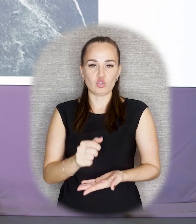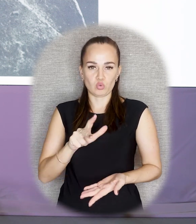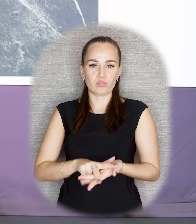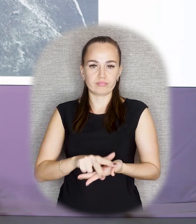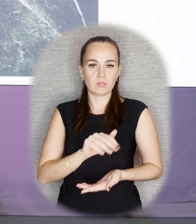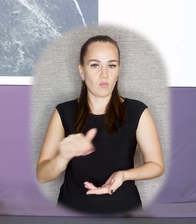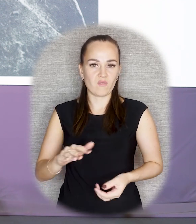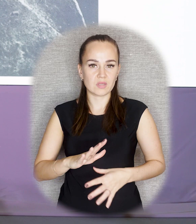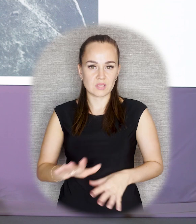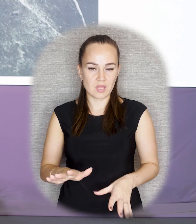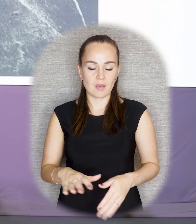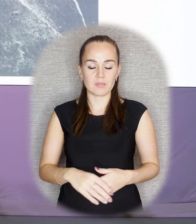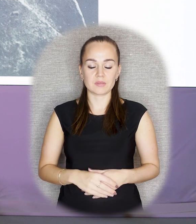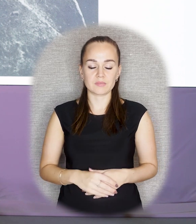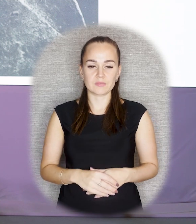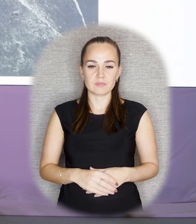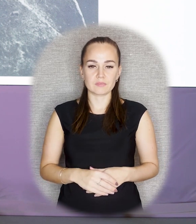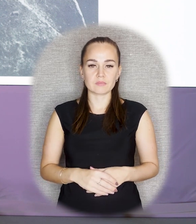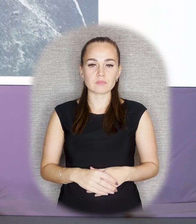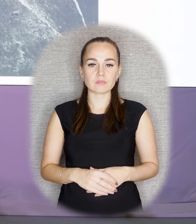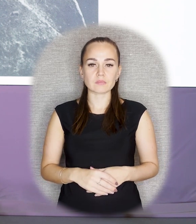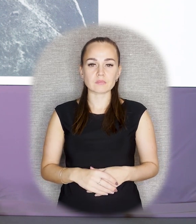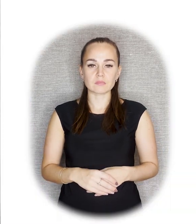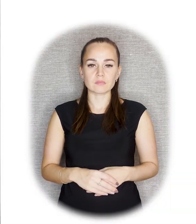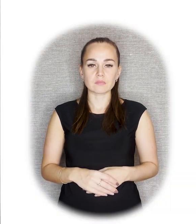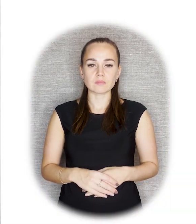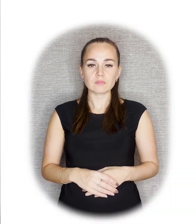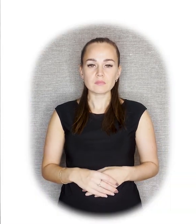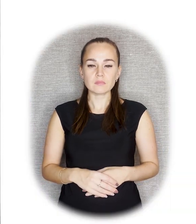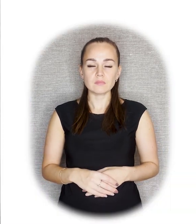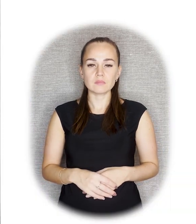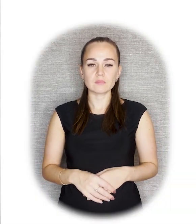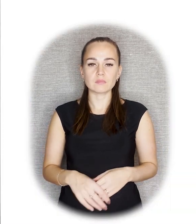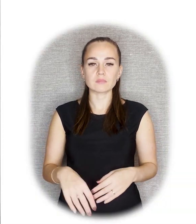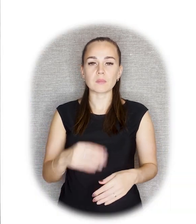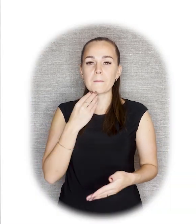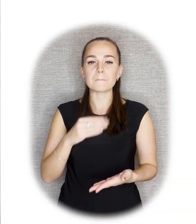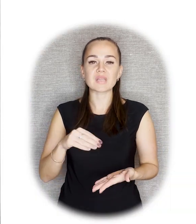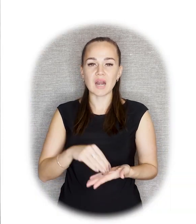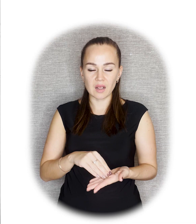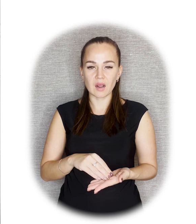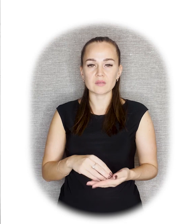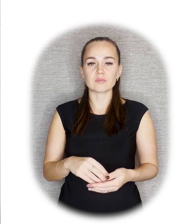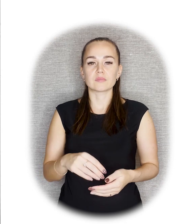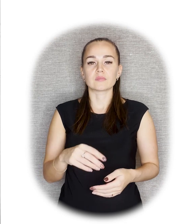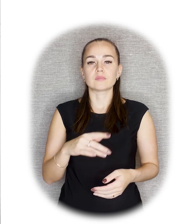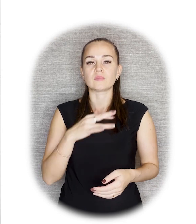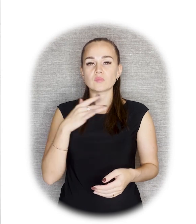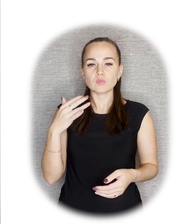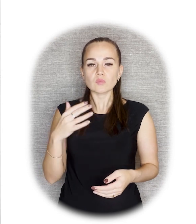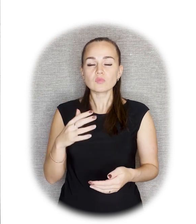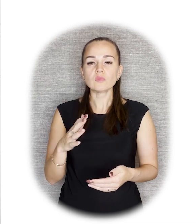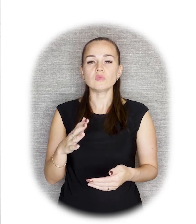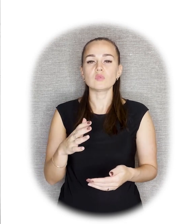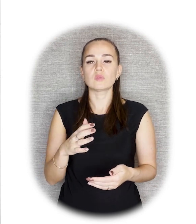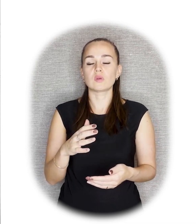Возможно, я повторюсь, но если не повторюсь, лучше скажу, общем, что в Петрограде, в отличие от Москвы, все